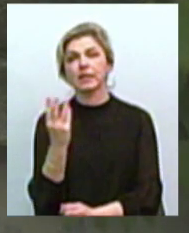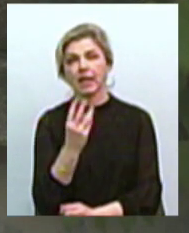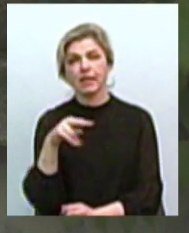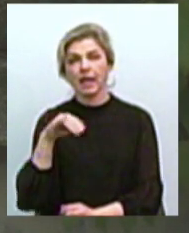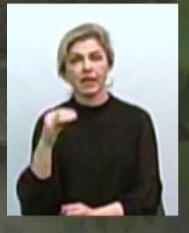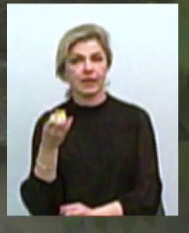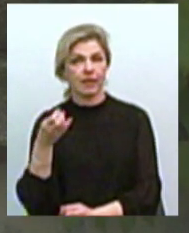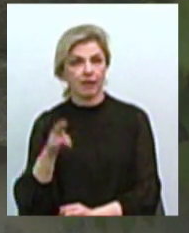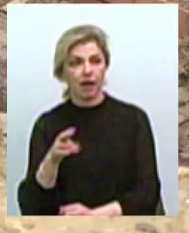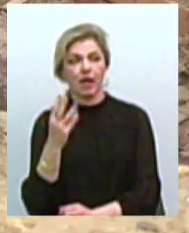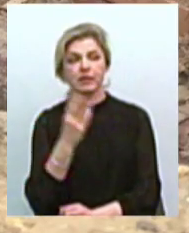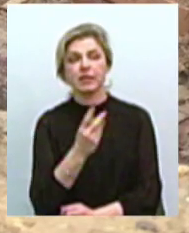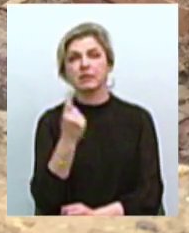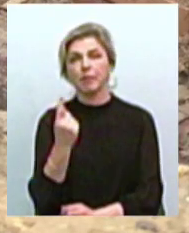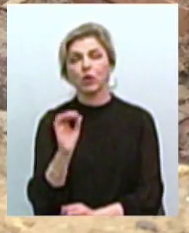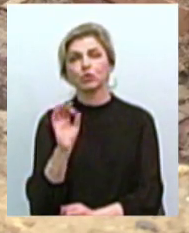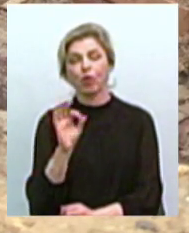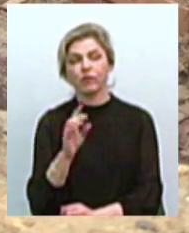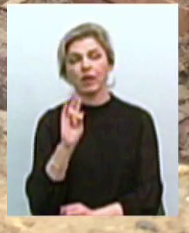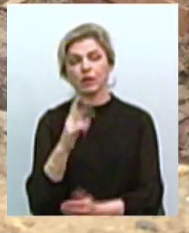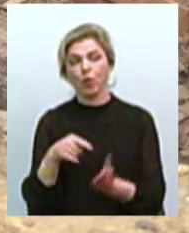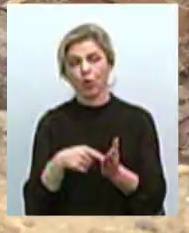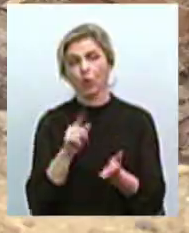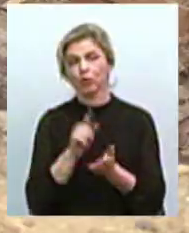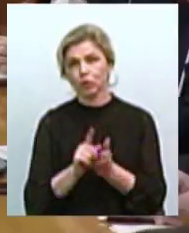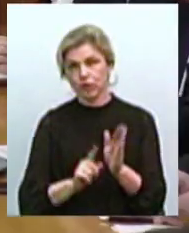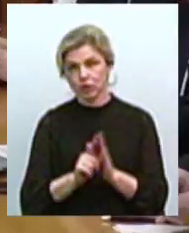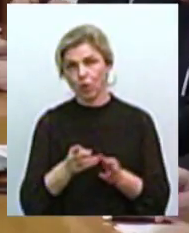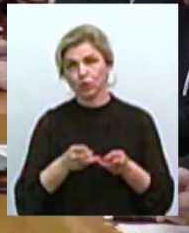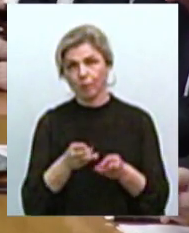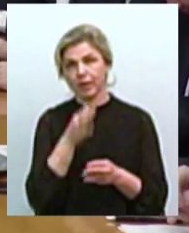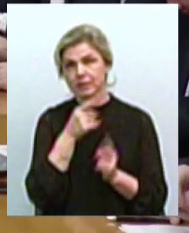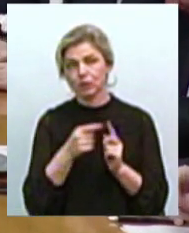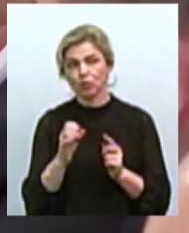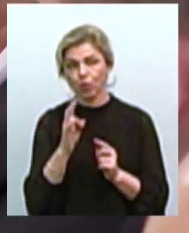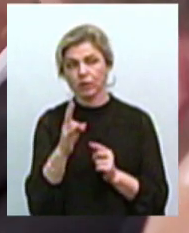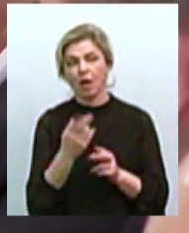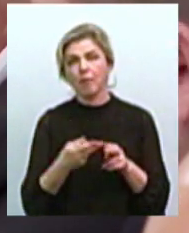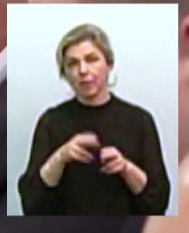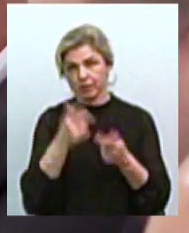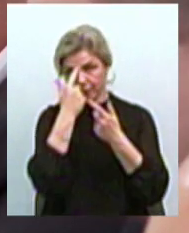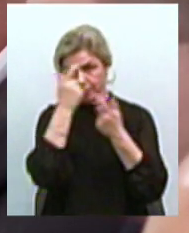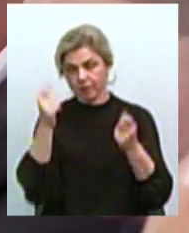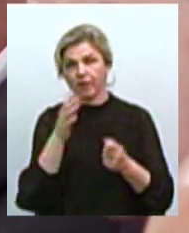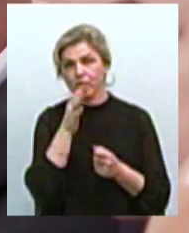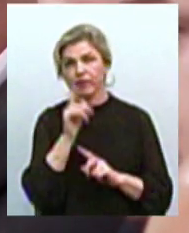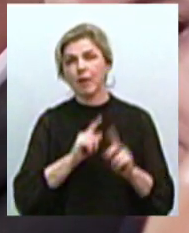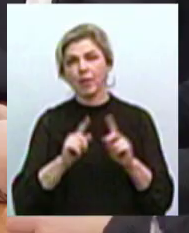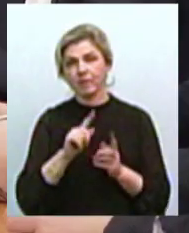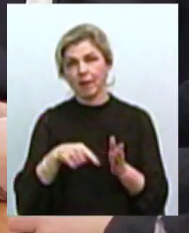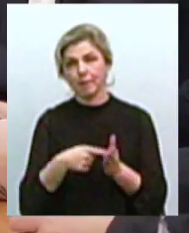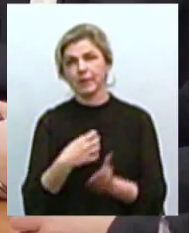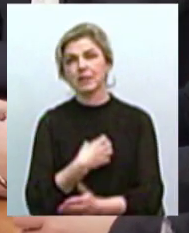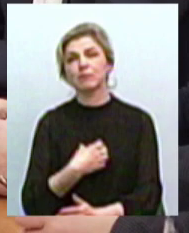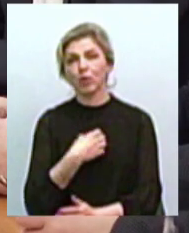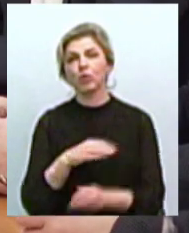Нагадаємо, тець 1 жовтня Миколаїві має розпочатись опалювальний сезон. Про це стало відомо під час апаратної наради у міськвиконкомі, яка